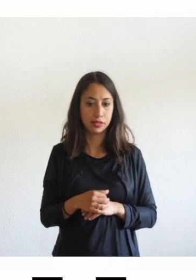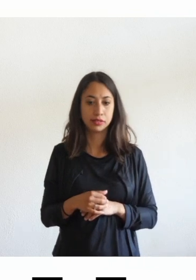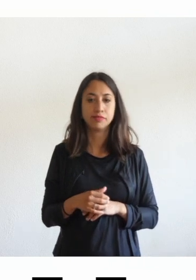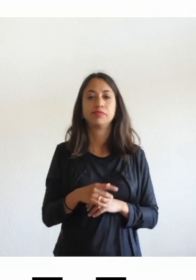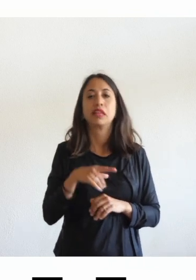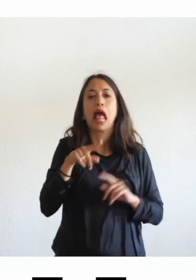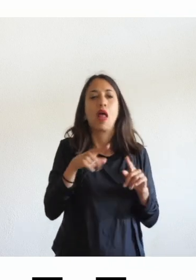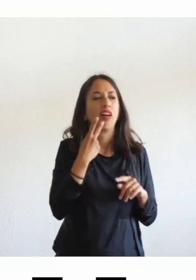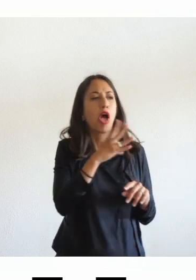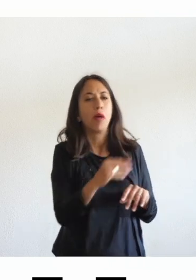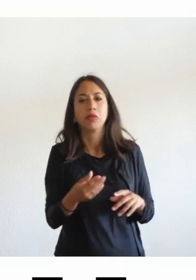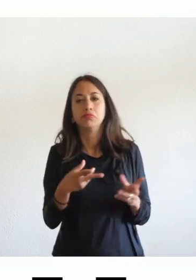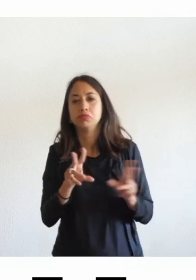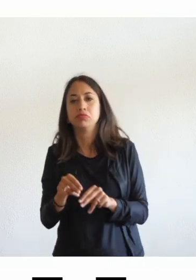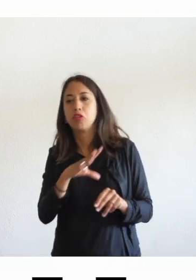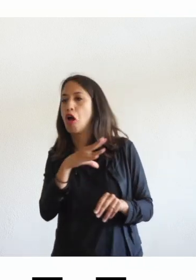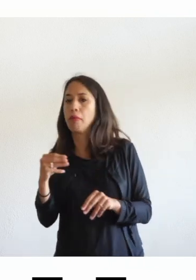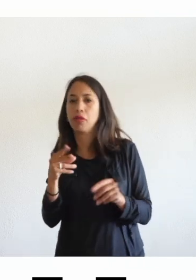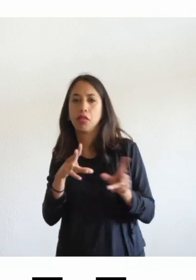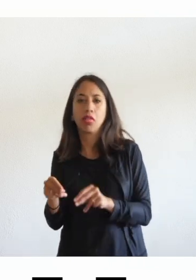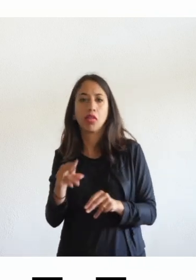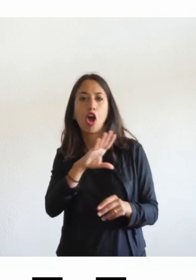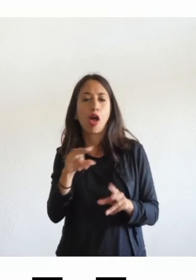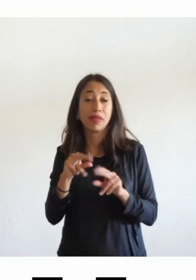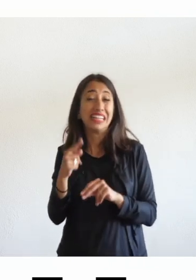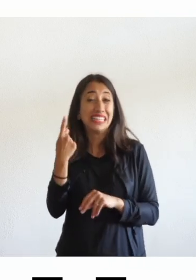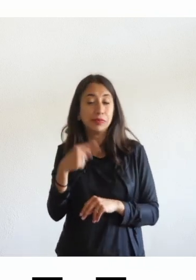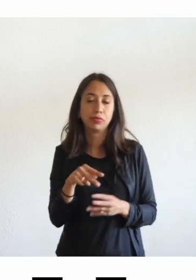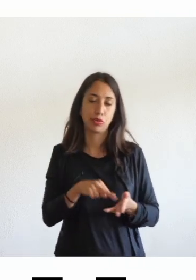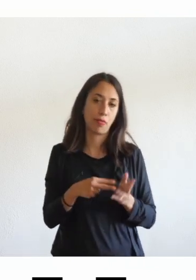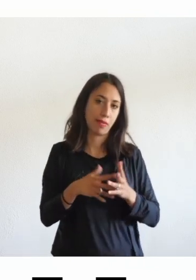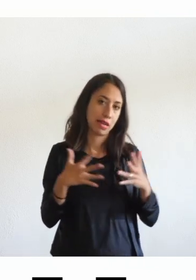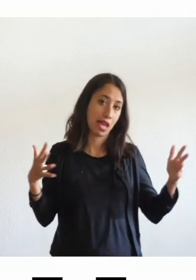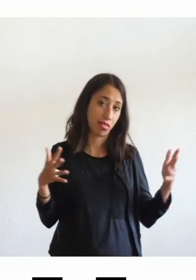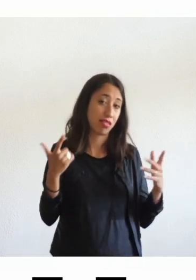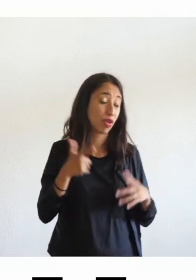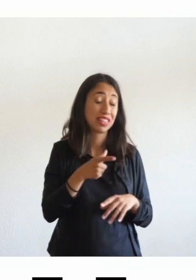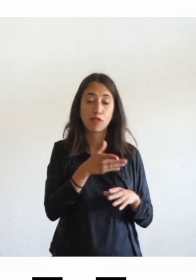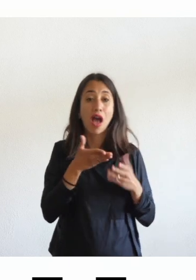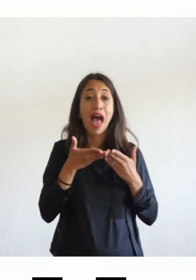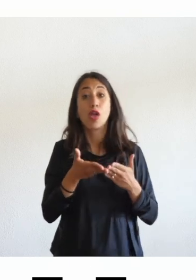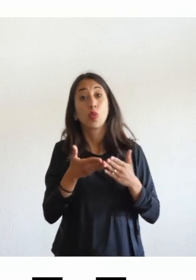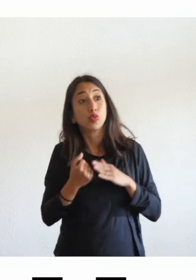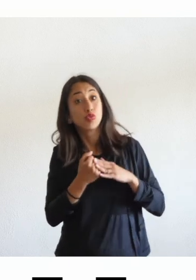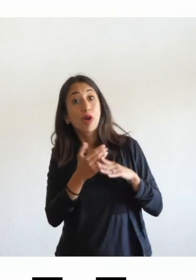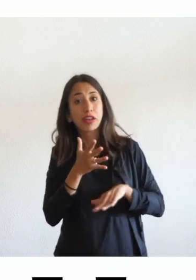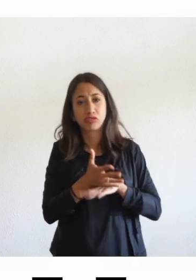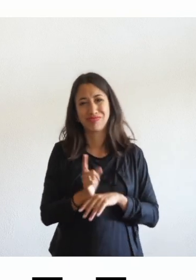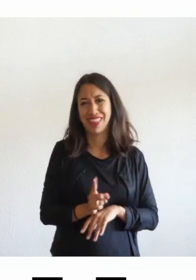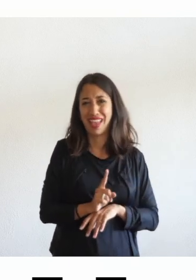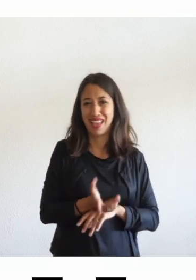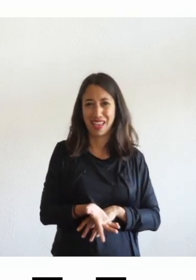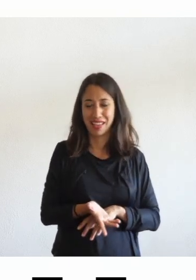fatto così e si continua a fare così e questo è un problema di accessibilità perché rendere